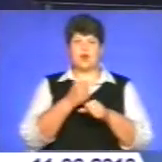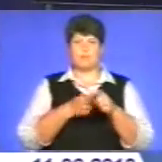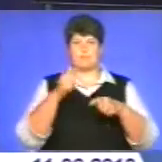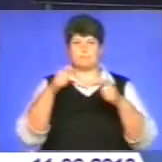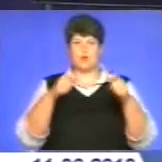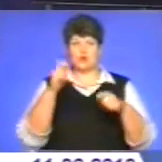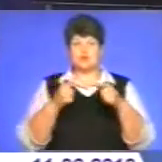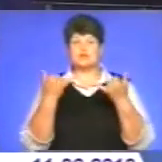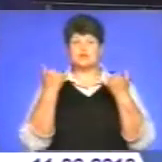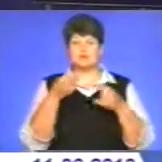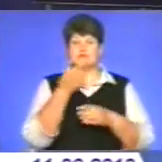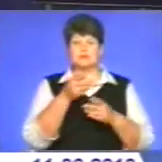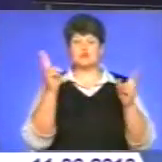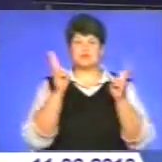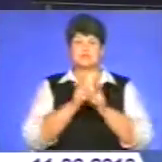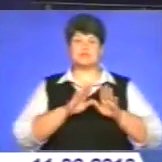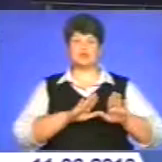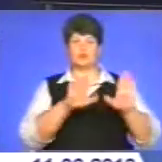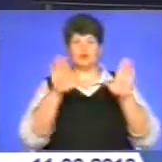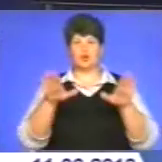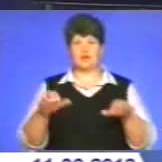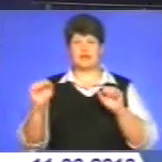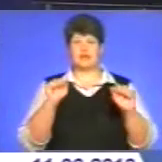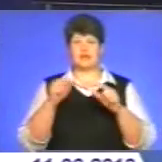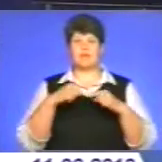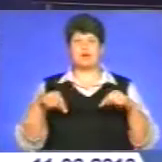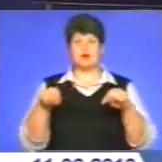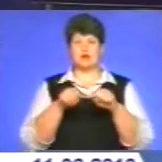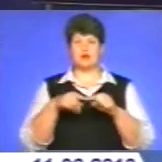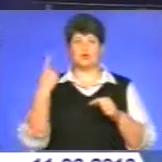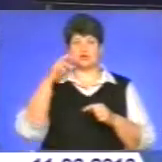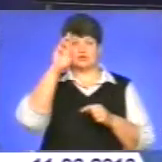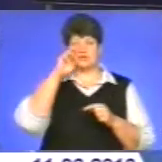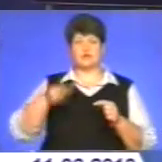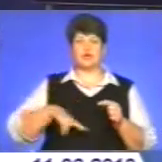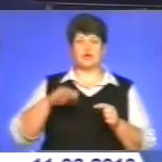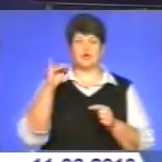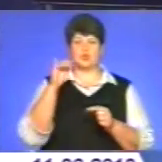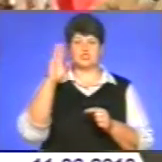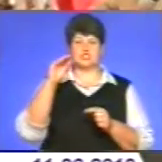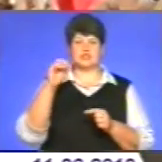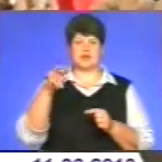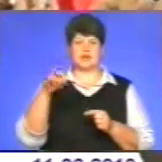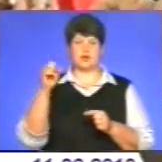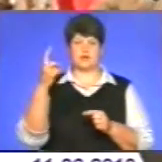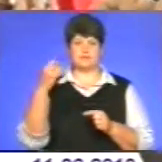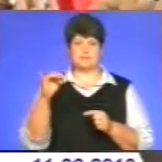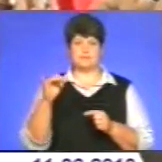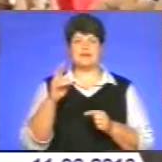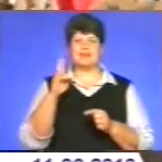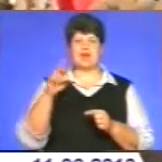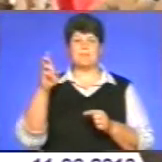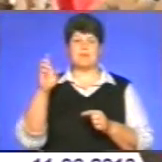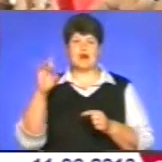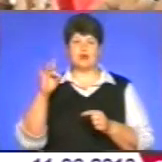Сьогодні з ними зустрівся заступник голови, керівник апарату обласної державної адміністрації Юрій Желіховський. К'яго Б'ярна у себе на